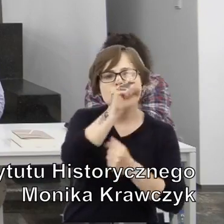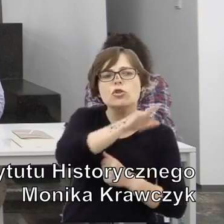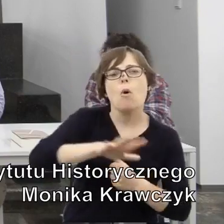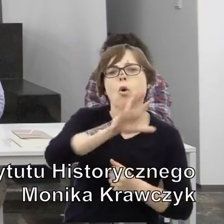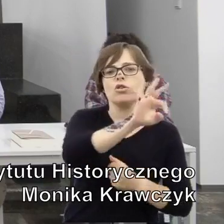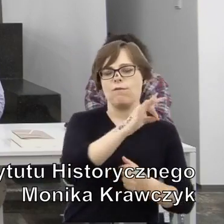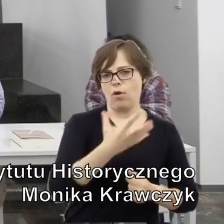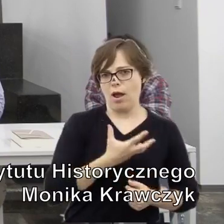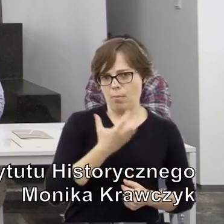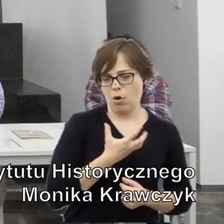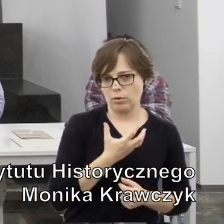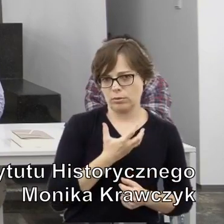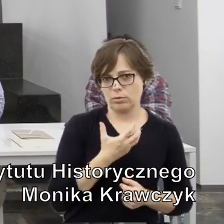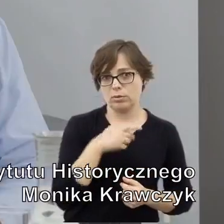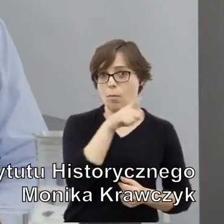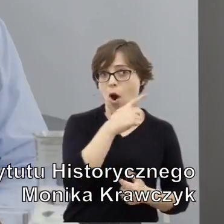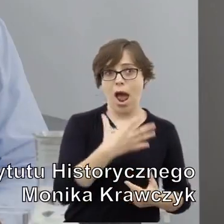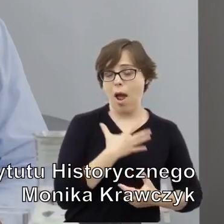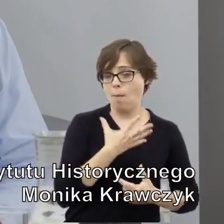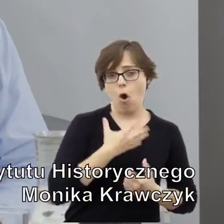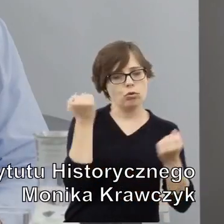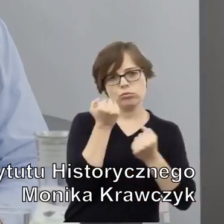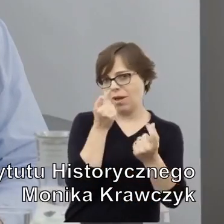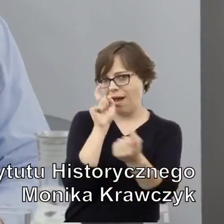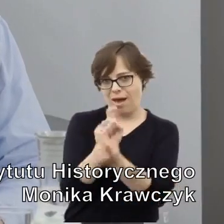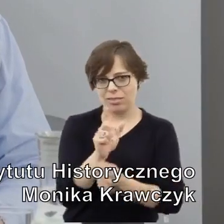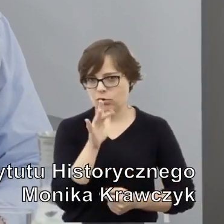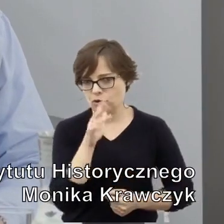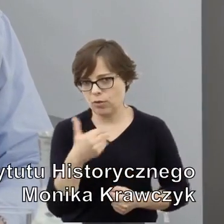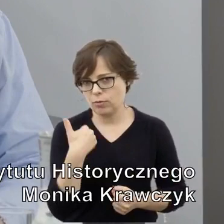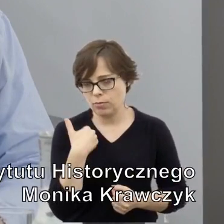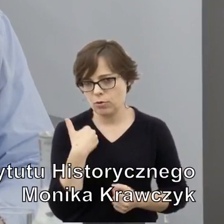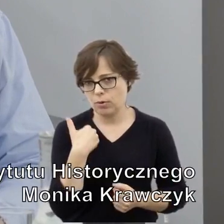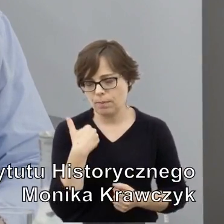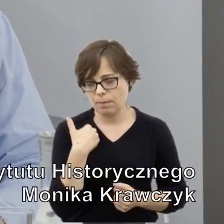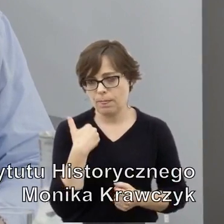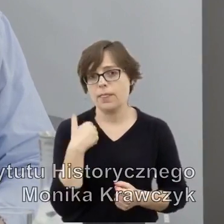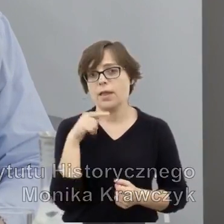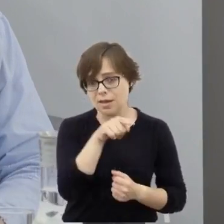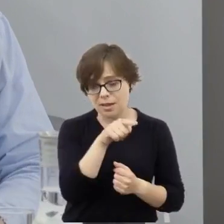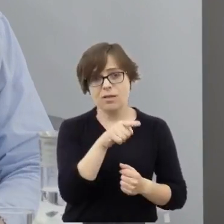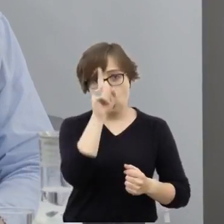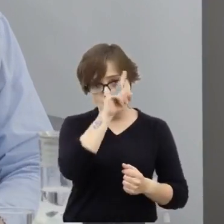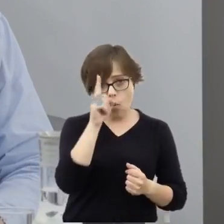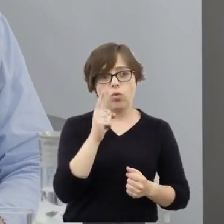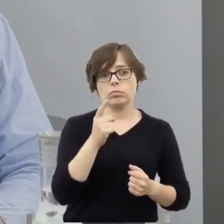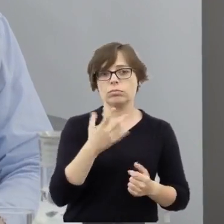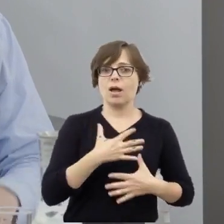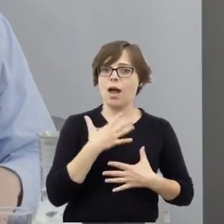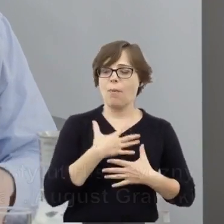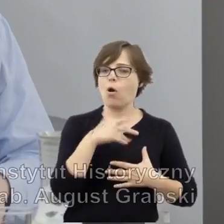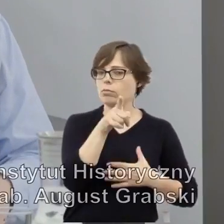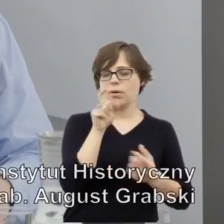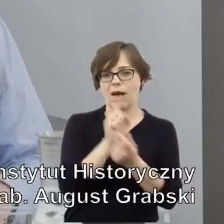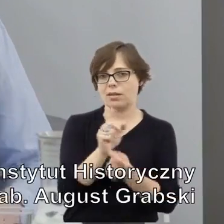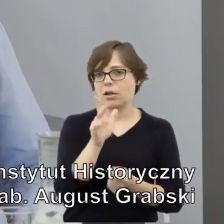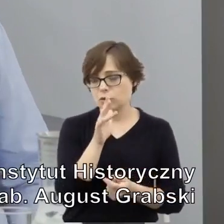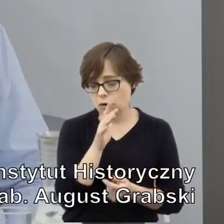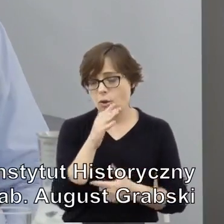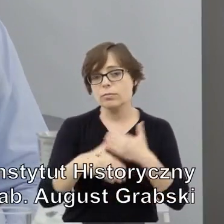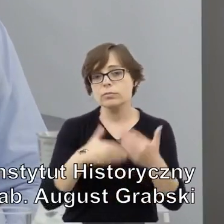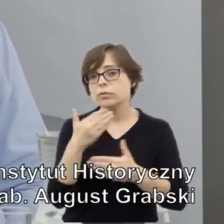społecznym, które były bardzo antysemickie i wyrazem tych antysemickich nastrojów był fakt, że po